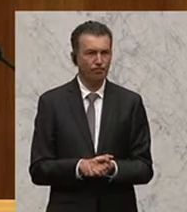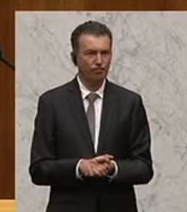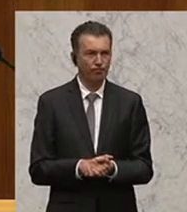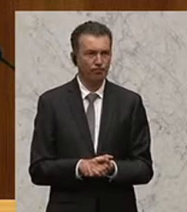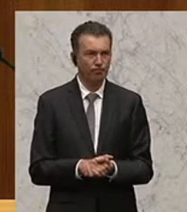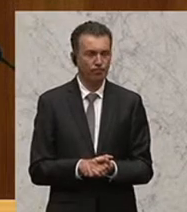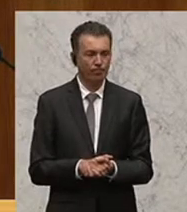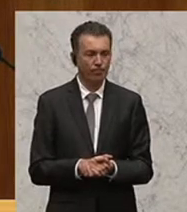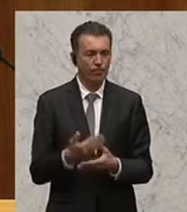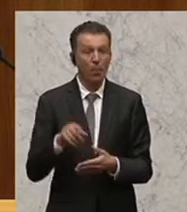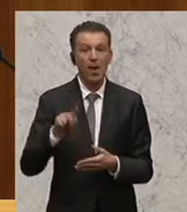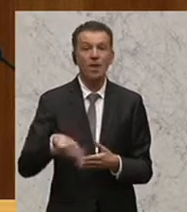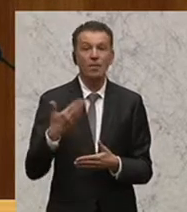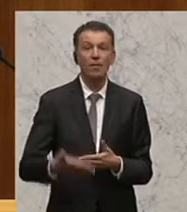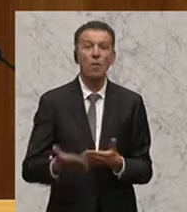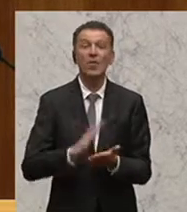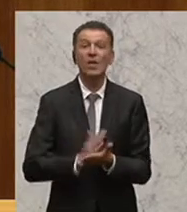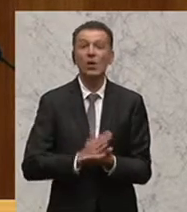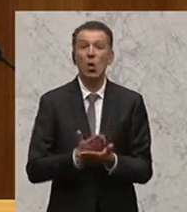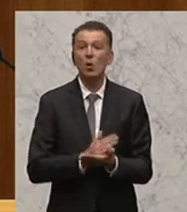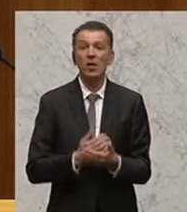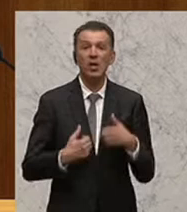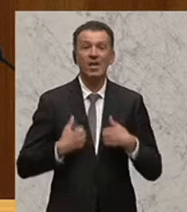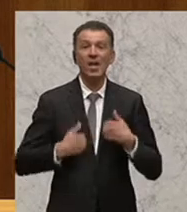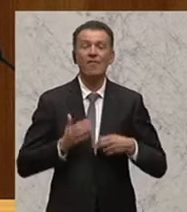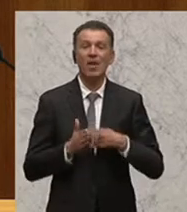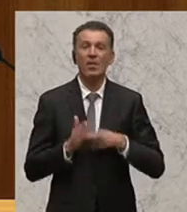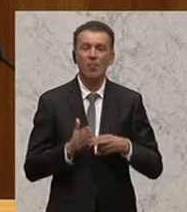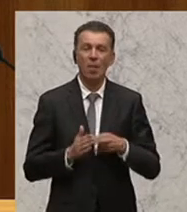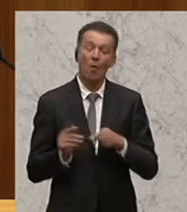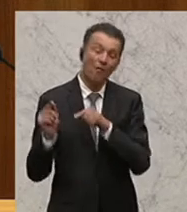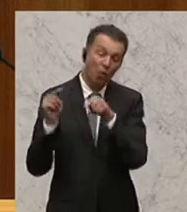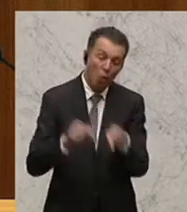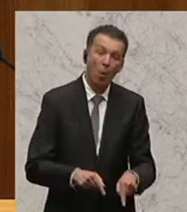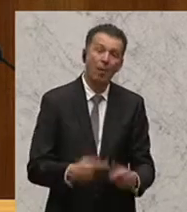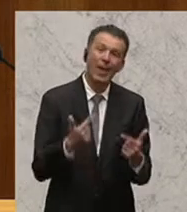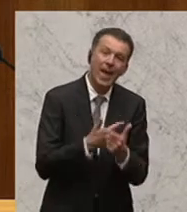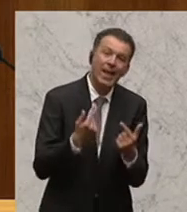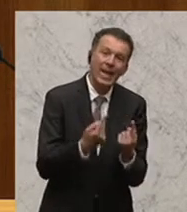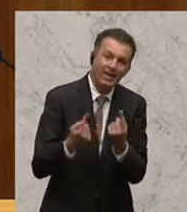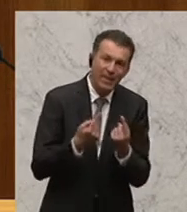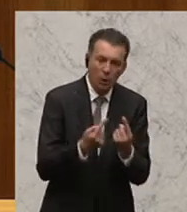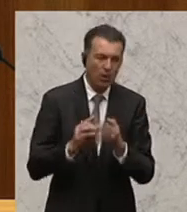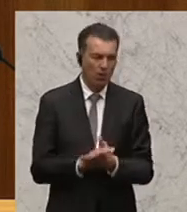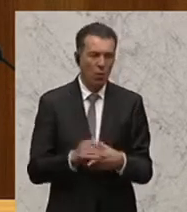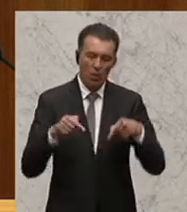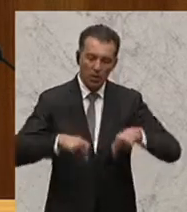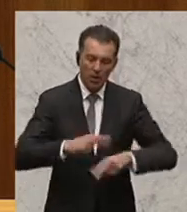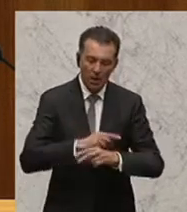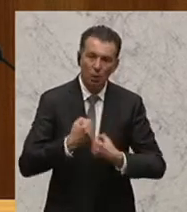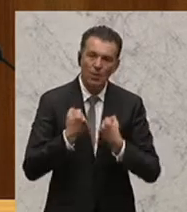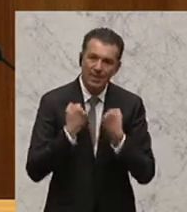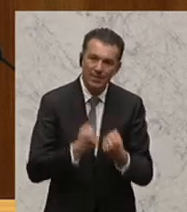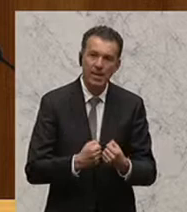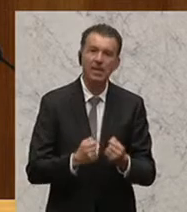Mehr als 50 Dolmetscherinnen waren am Westbahnhof und haben den Flüchtlingen erklärt, was die Lage ist, dass sie sicher sind in Österreich, dass sie